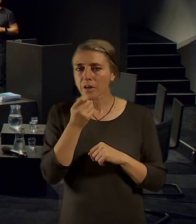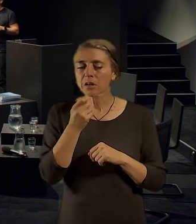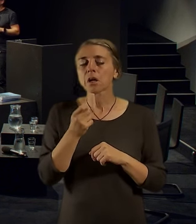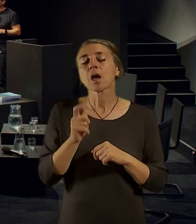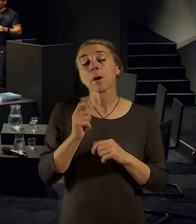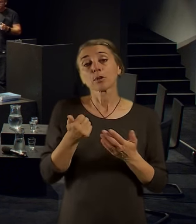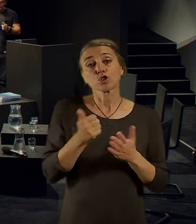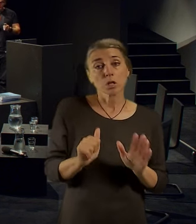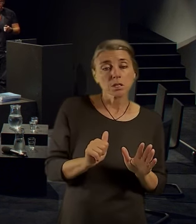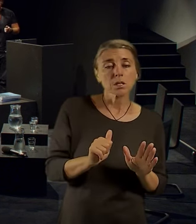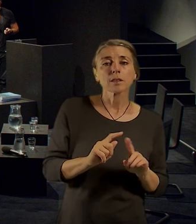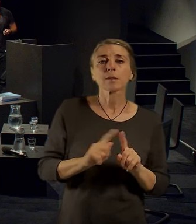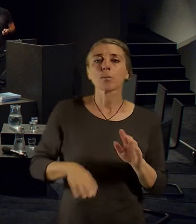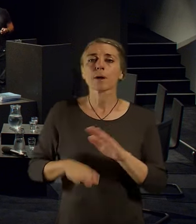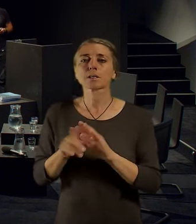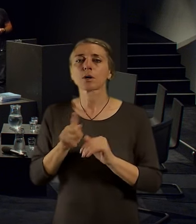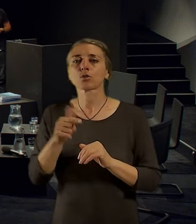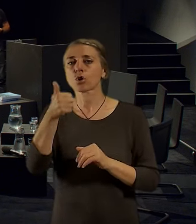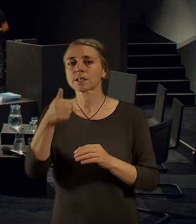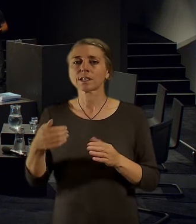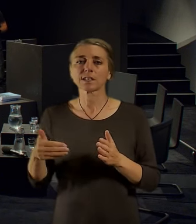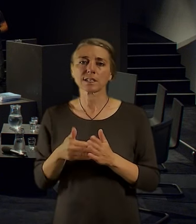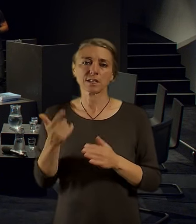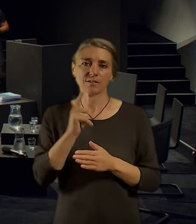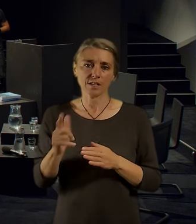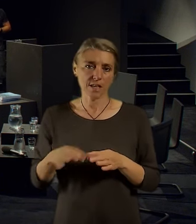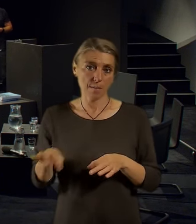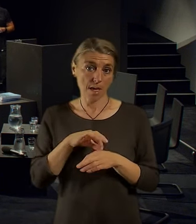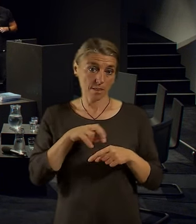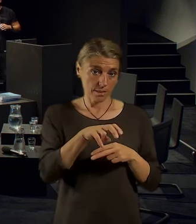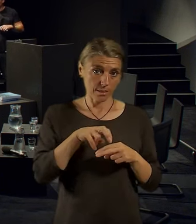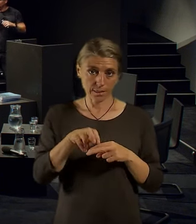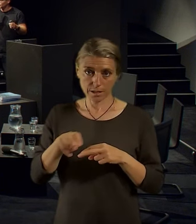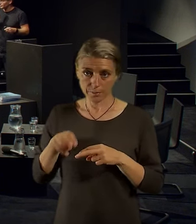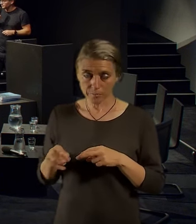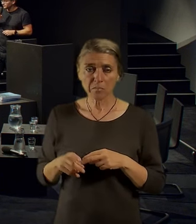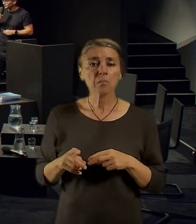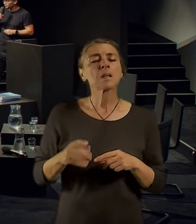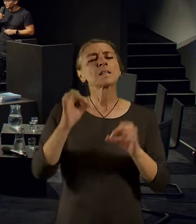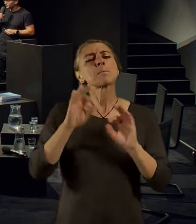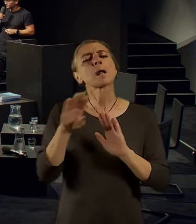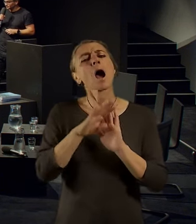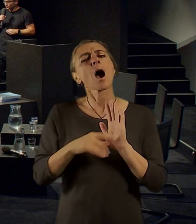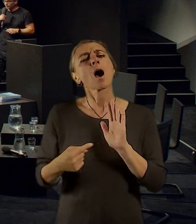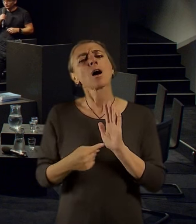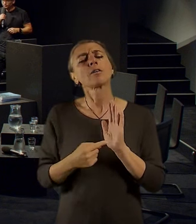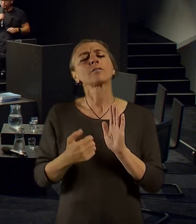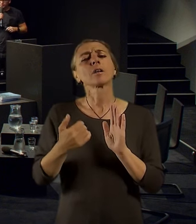metrů nebo vzdálenějších 12 metrů. Není žádný standard, kolik by měl být počet